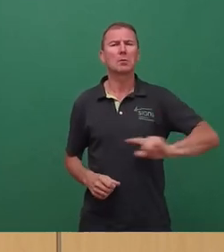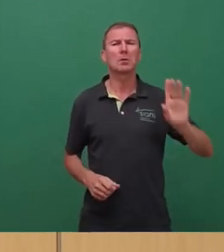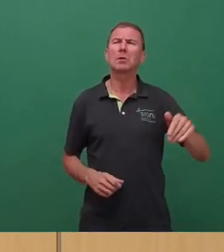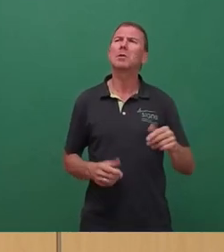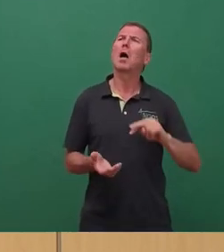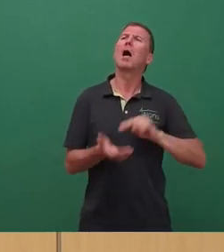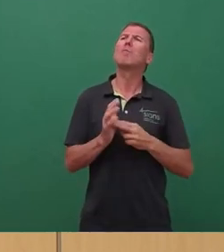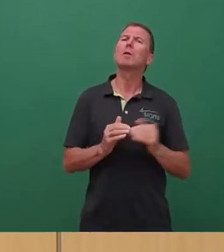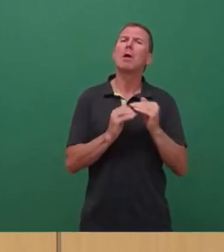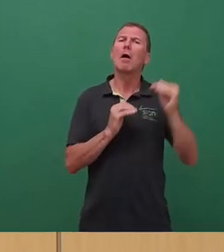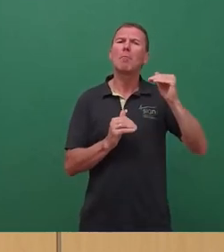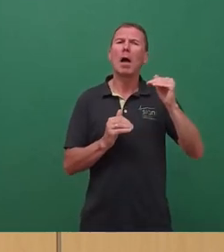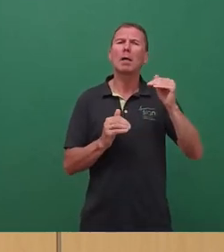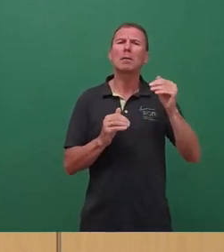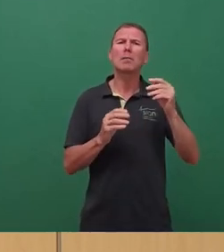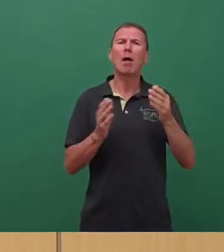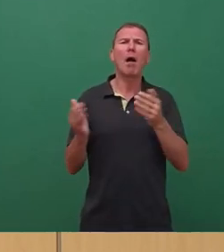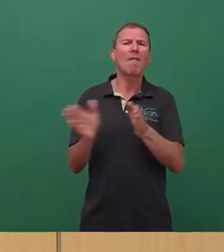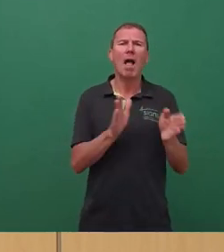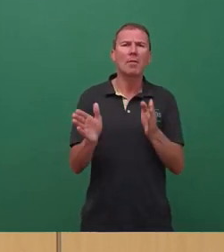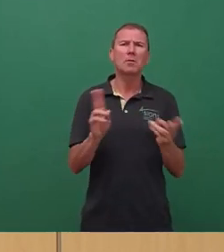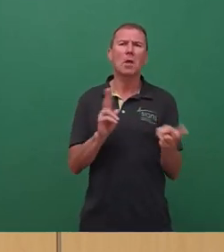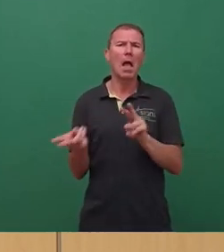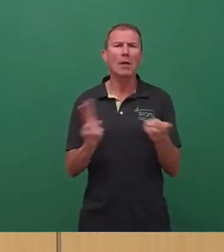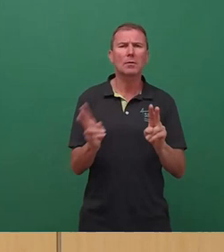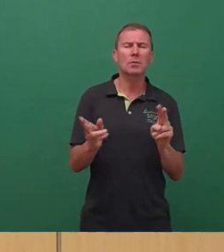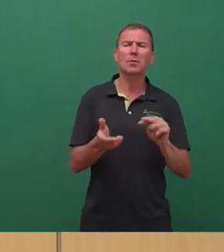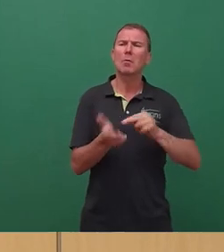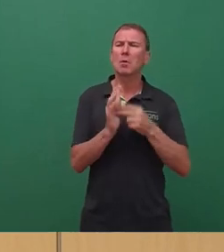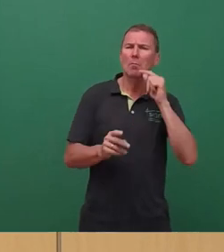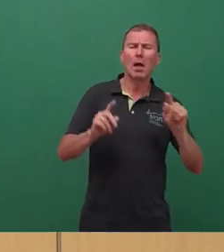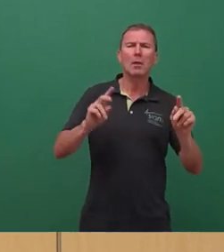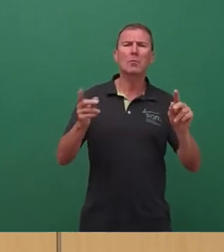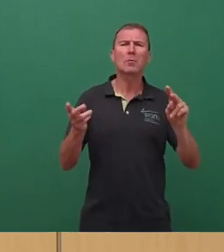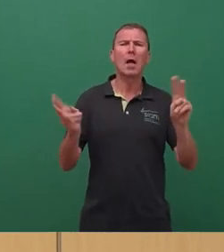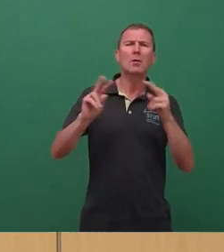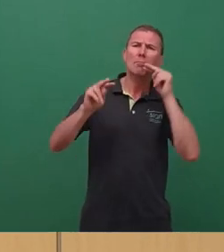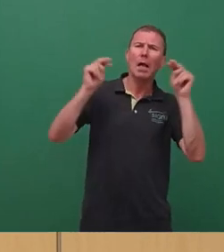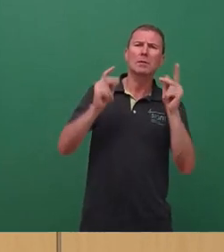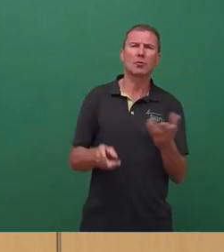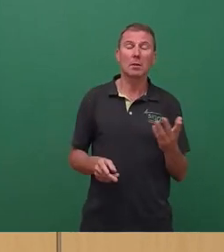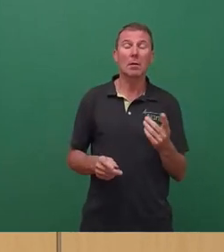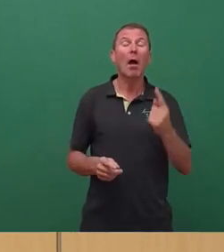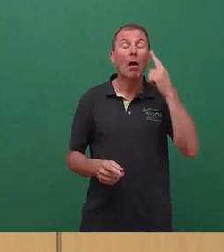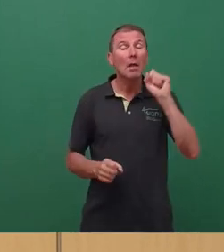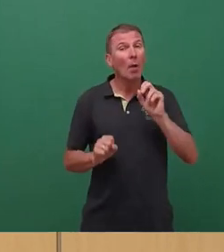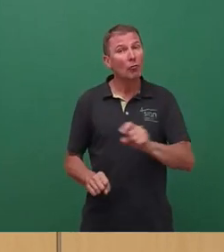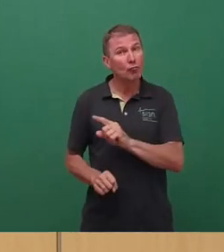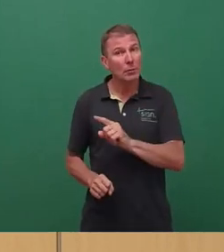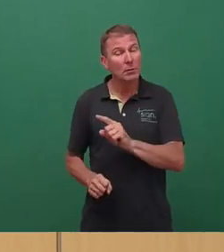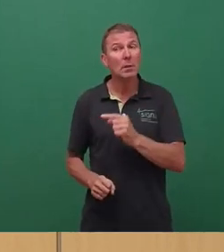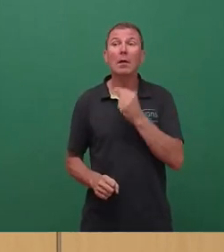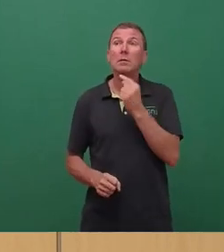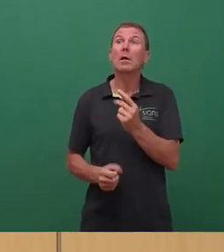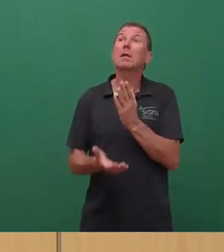sich und die politische Einschätzung über die Gestaltung der Stadt ändern sich. Relevant ist für den Denkmalschutz an sich, ob etwas